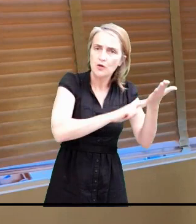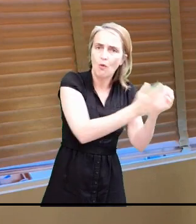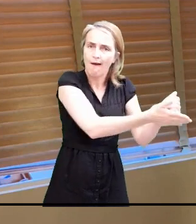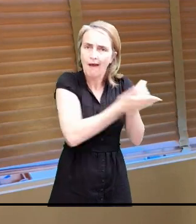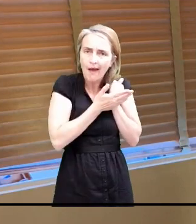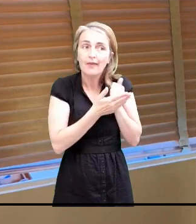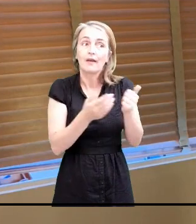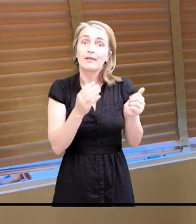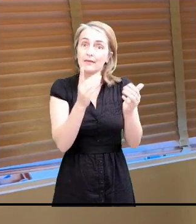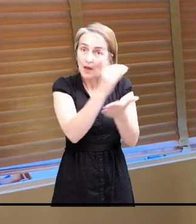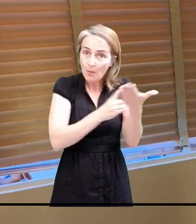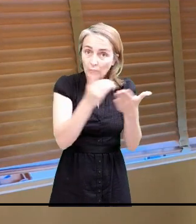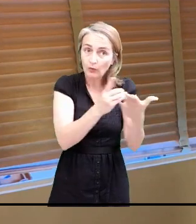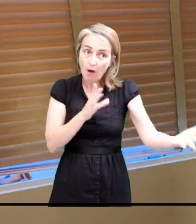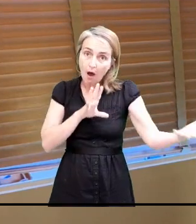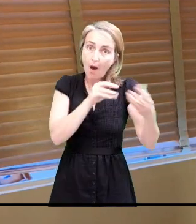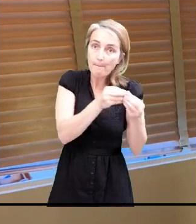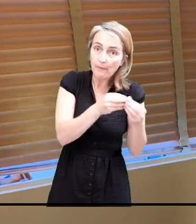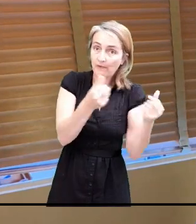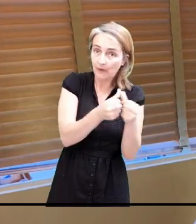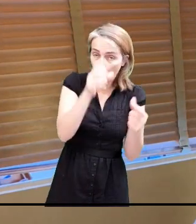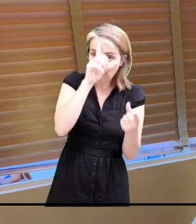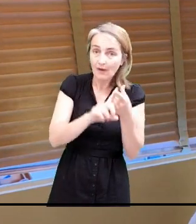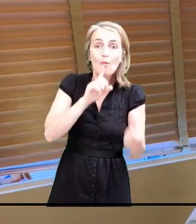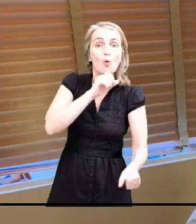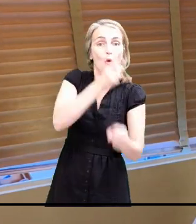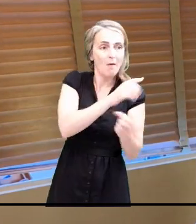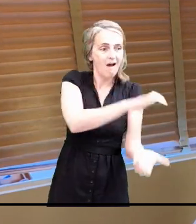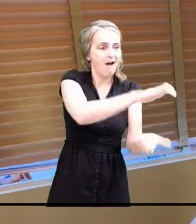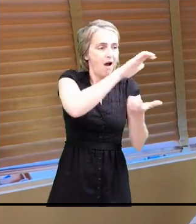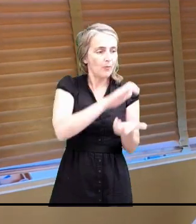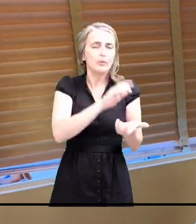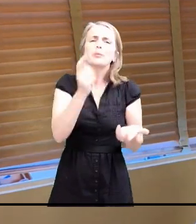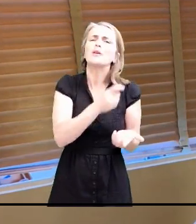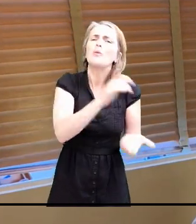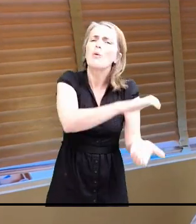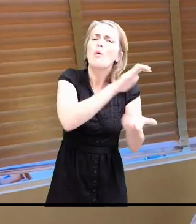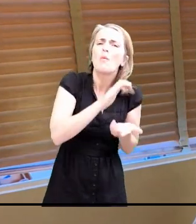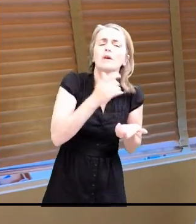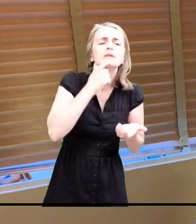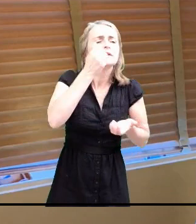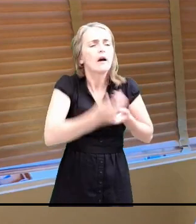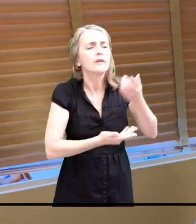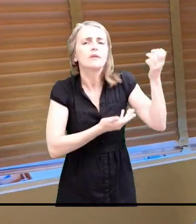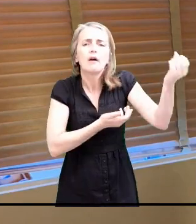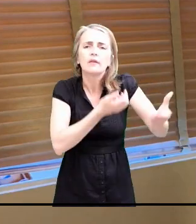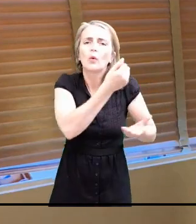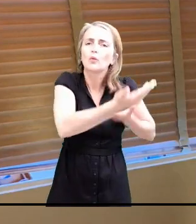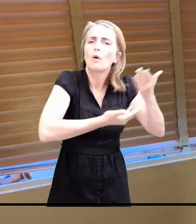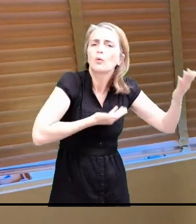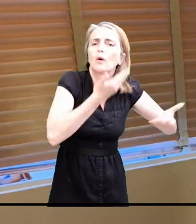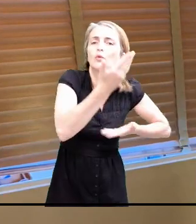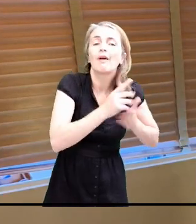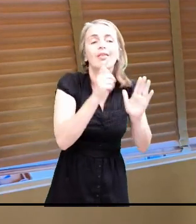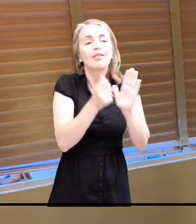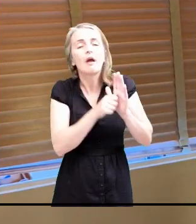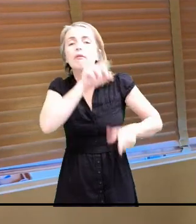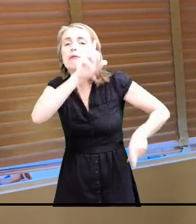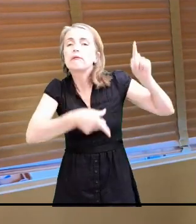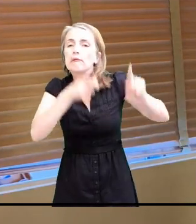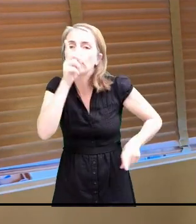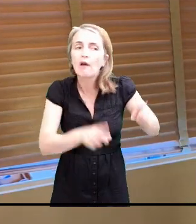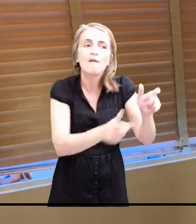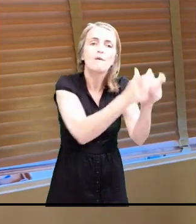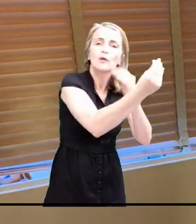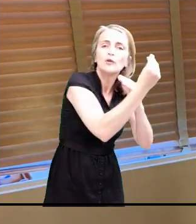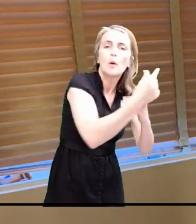parce que ça va nous permettre, à terme, quand tous les masques arrivent, et ils arrivent de façon sporadique, pas forcément aux bonnes dates que celles qui nous avaient été